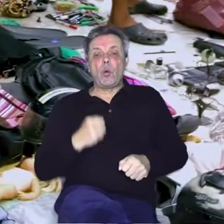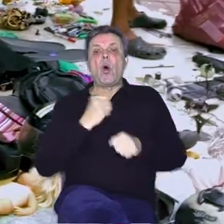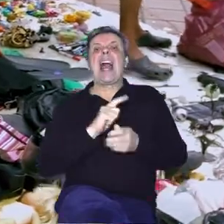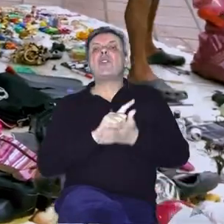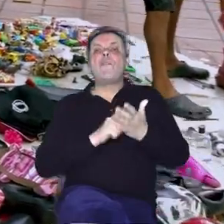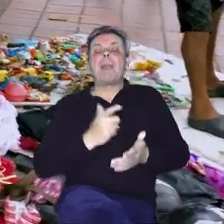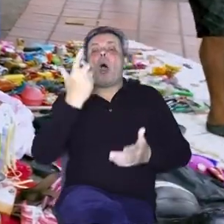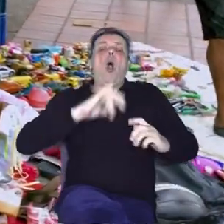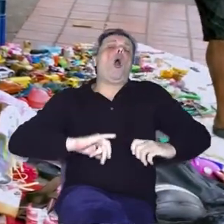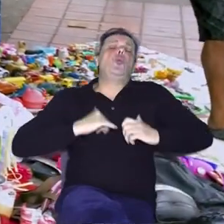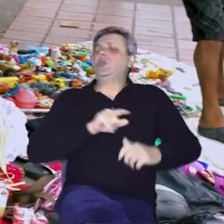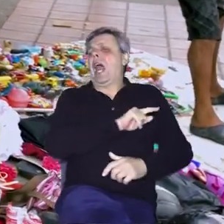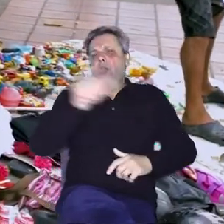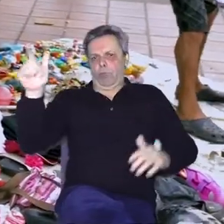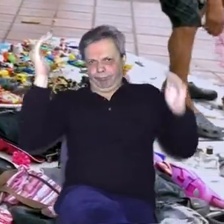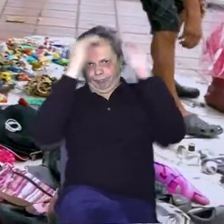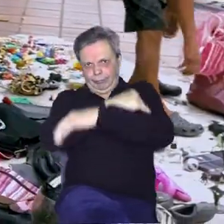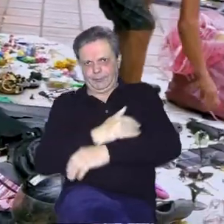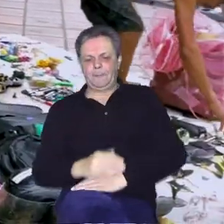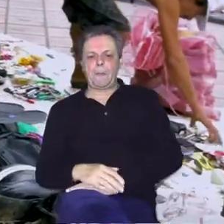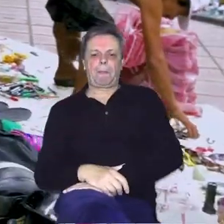radno vrijeme od zore do sumraka.